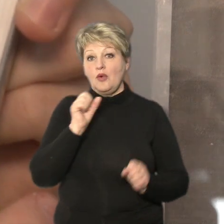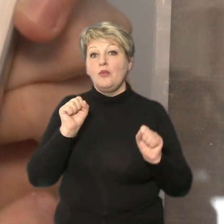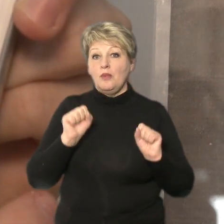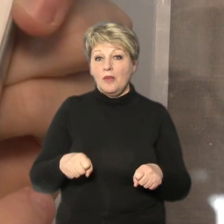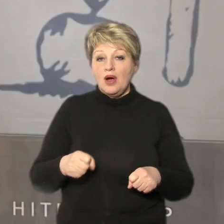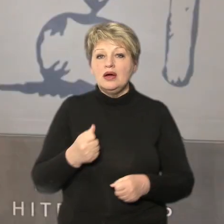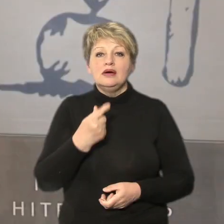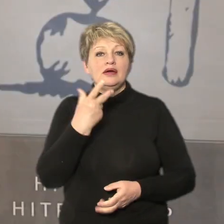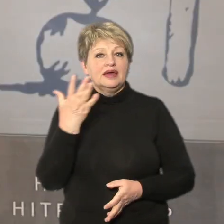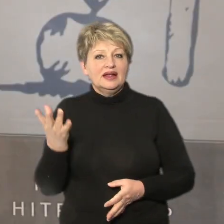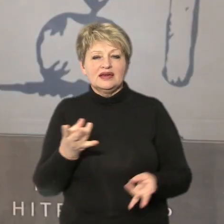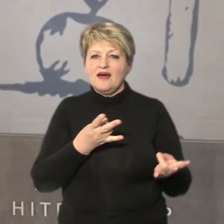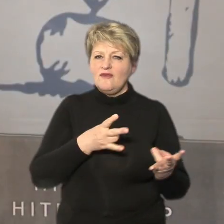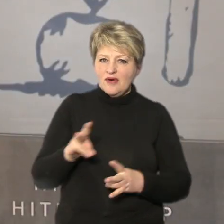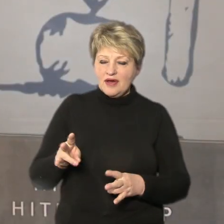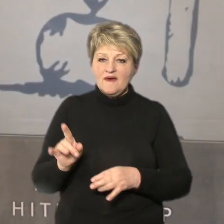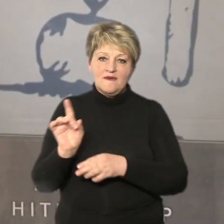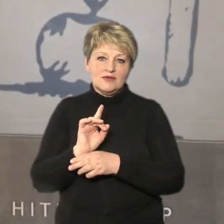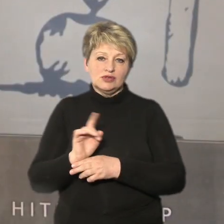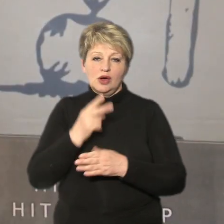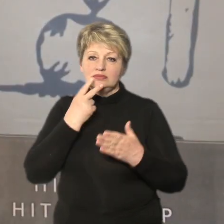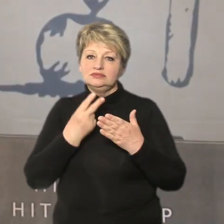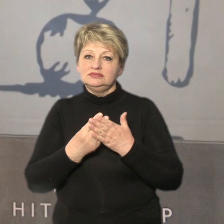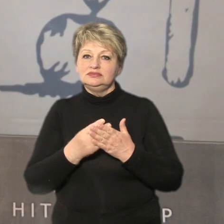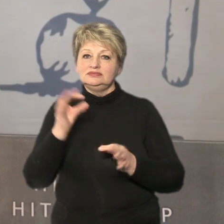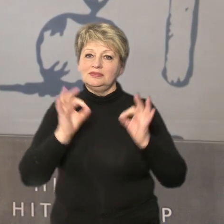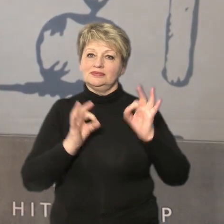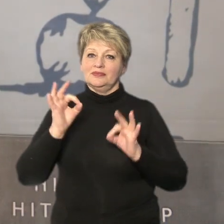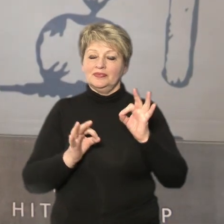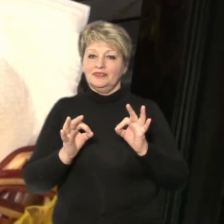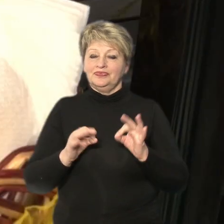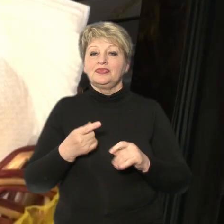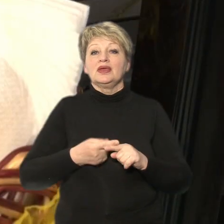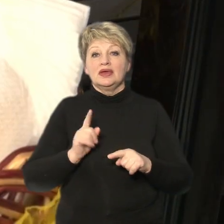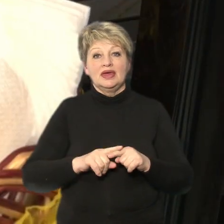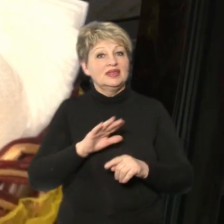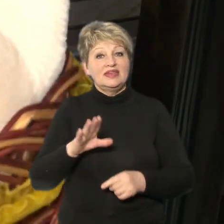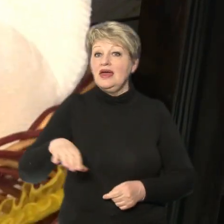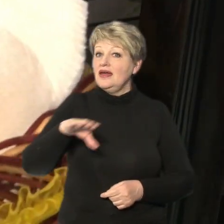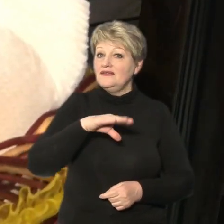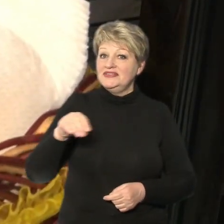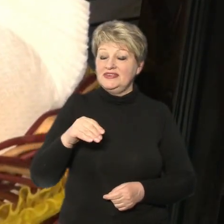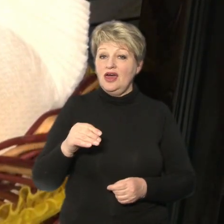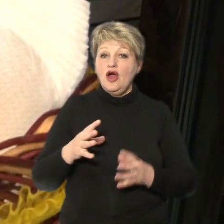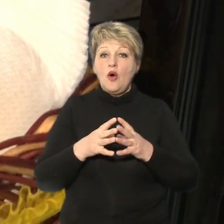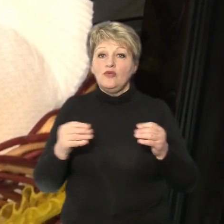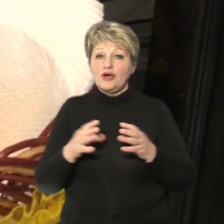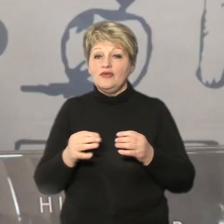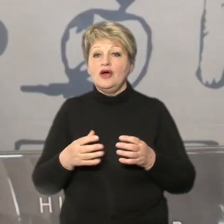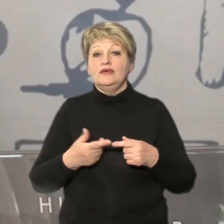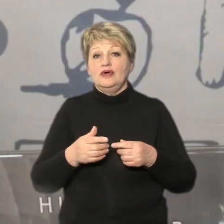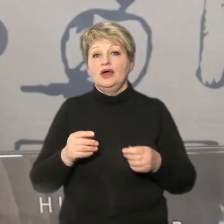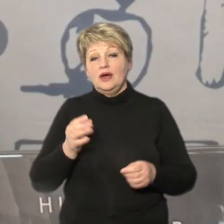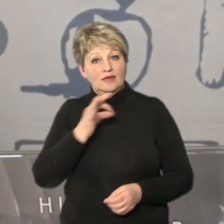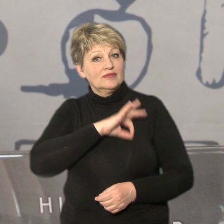нітратів у нормі, показує учениця фізико-математичної ліцею Анна Пащенко. Втім, не всі фрукти із кошика корисні.